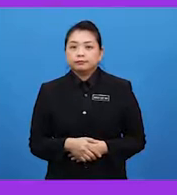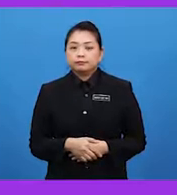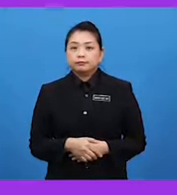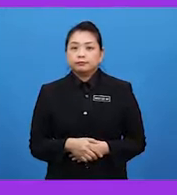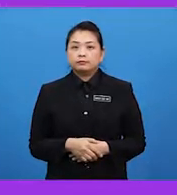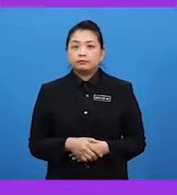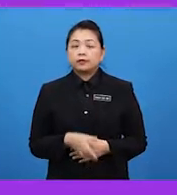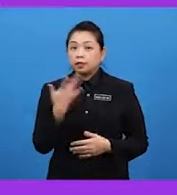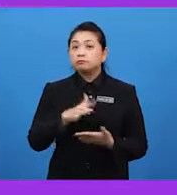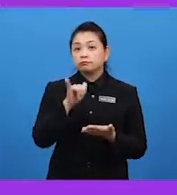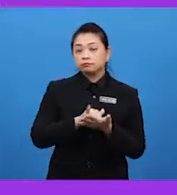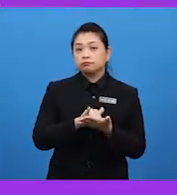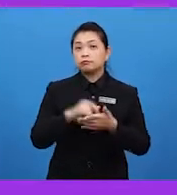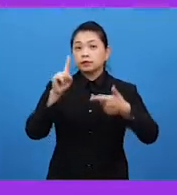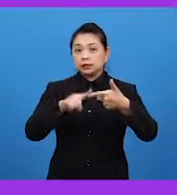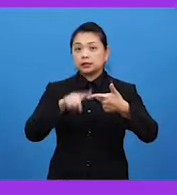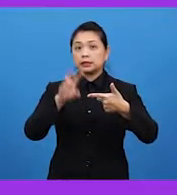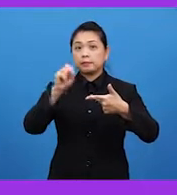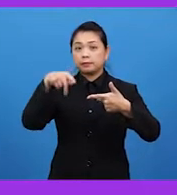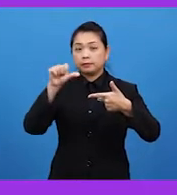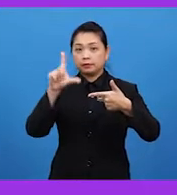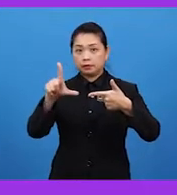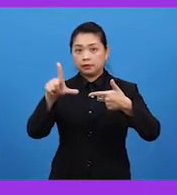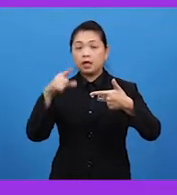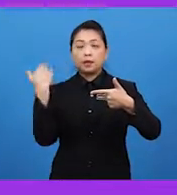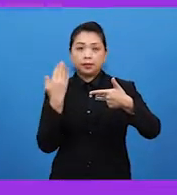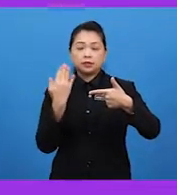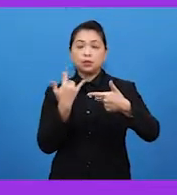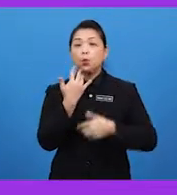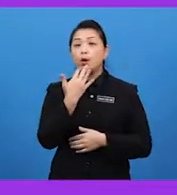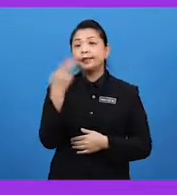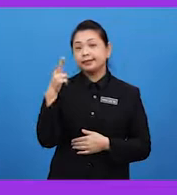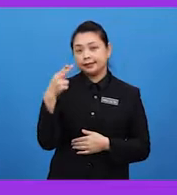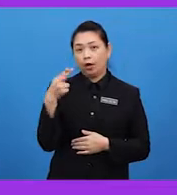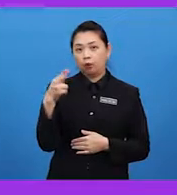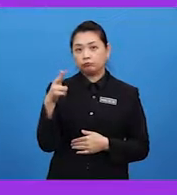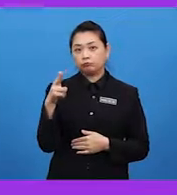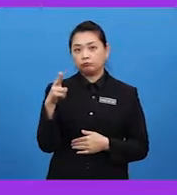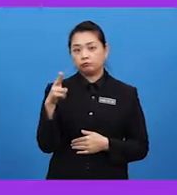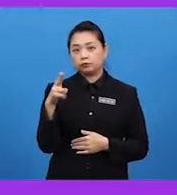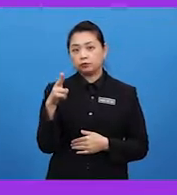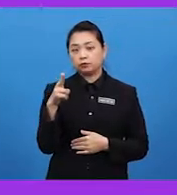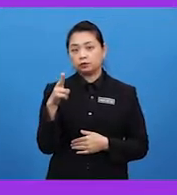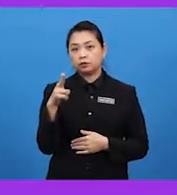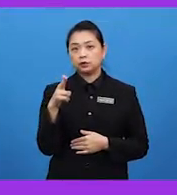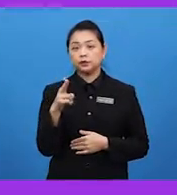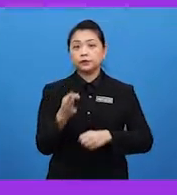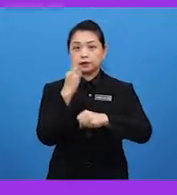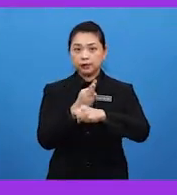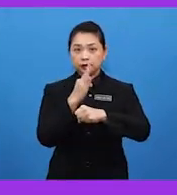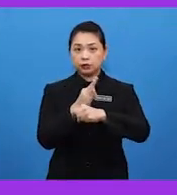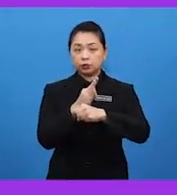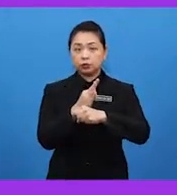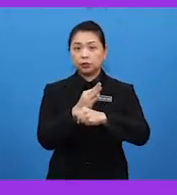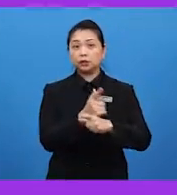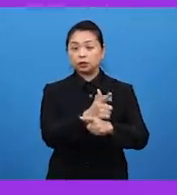Seterusnya, sepal. Sepal biasanya berwarna hijau. Ianya berfungsi